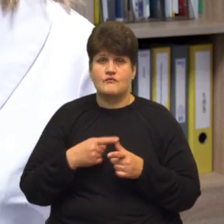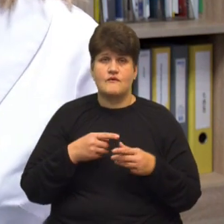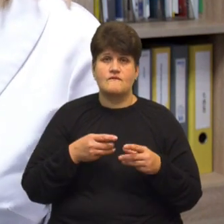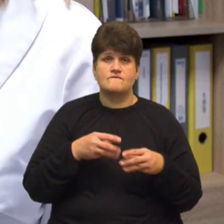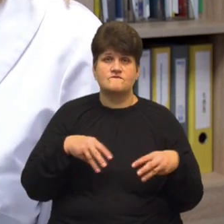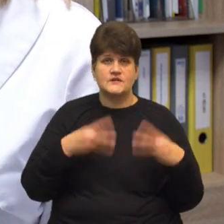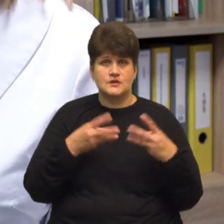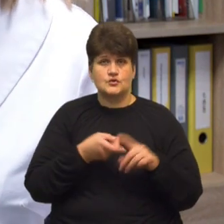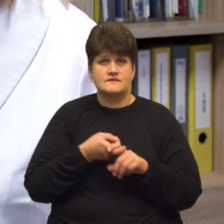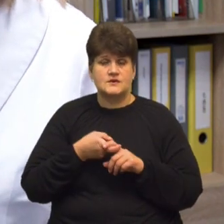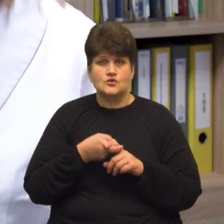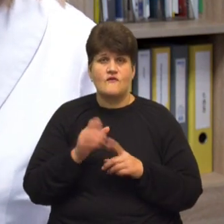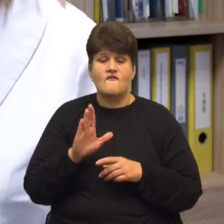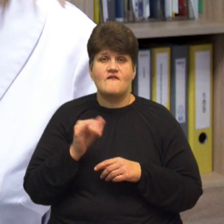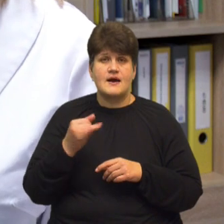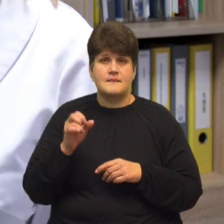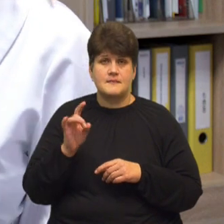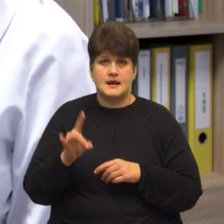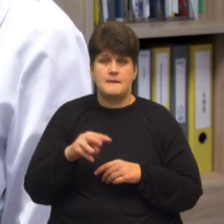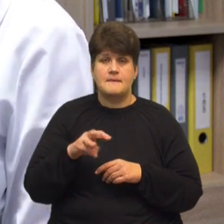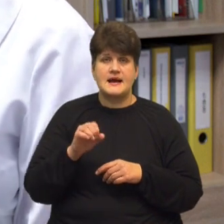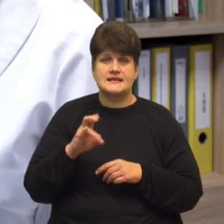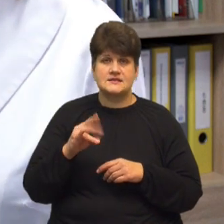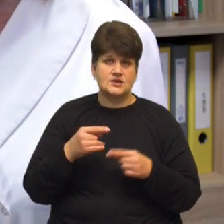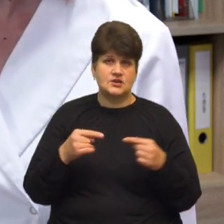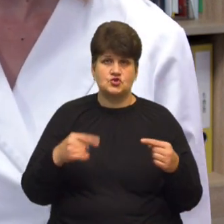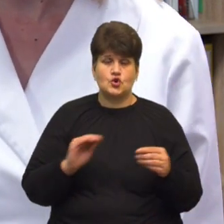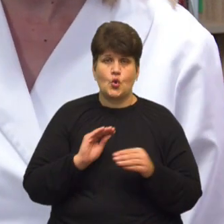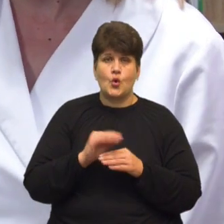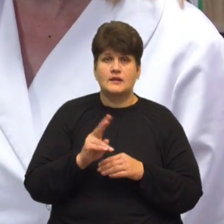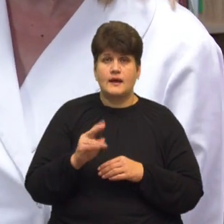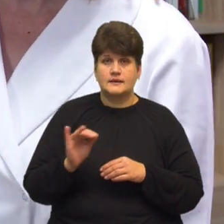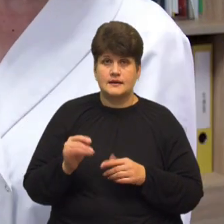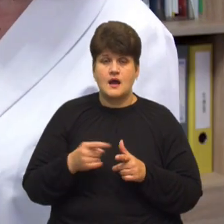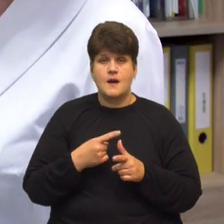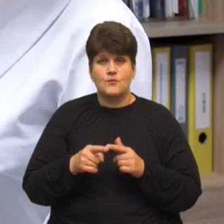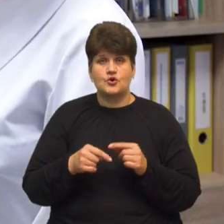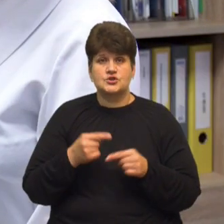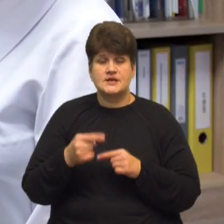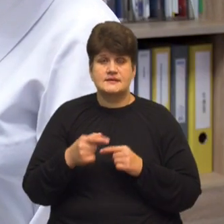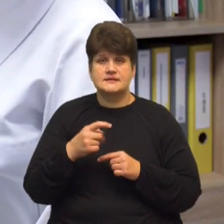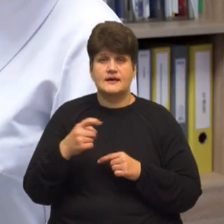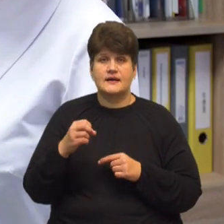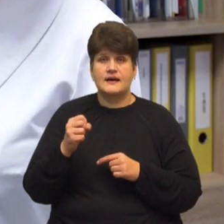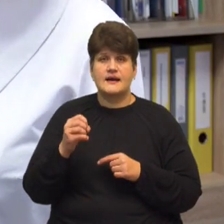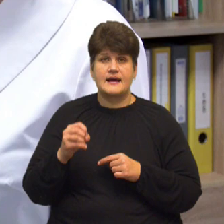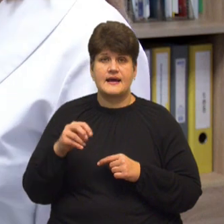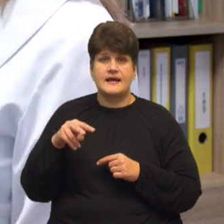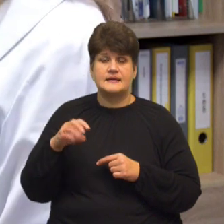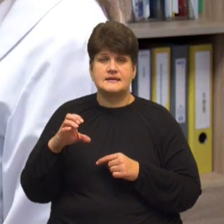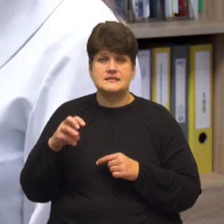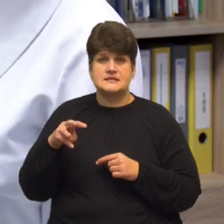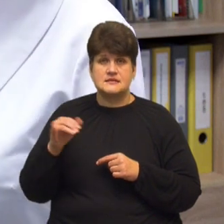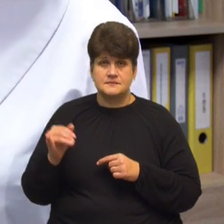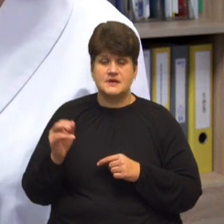в Вайбері, месенджері та інших додатках, або через додаток «Health.me», який пацієнт закачає собі на телефон,